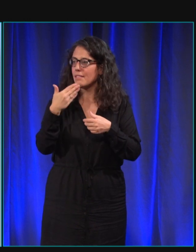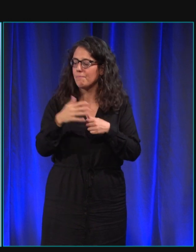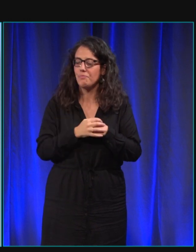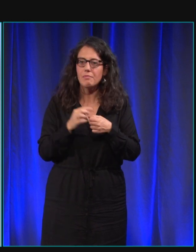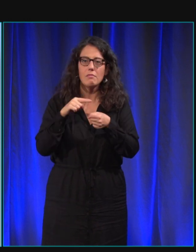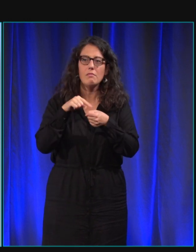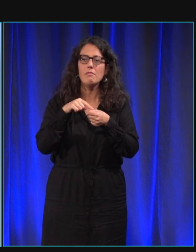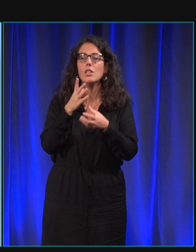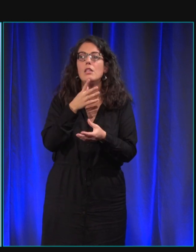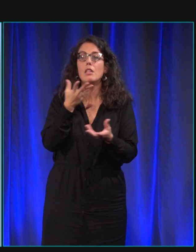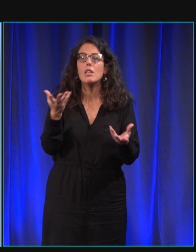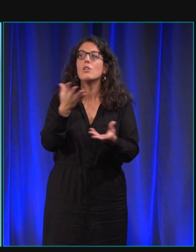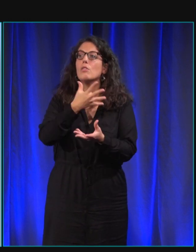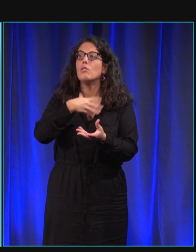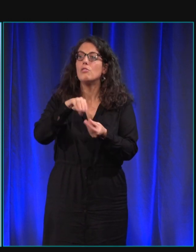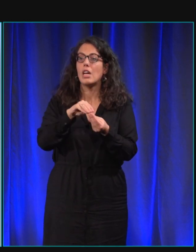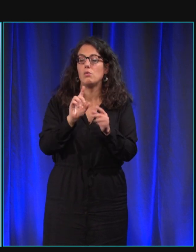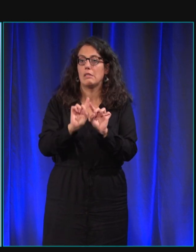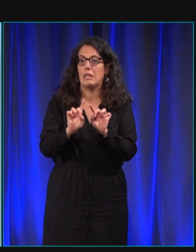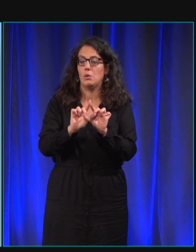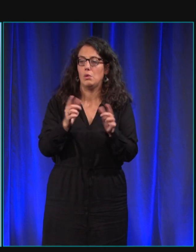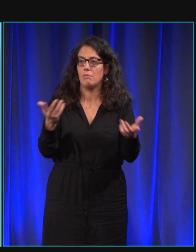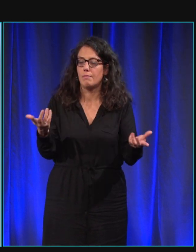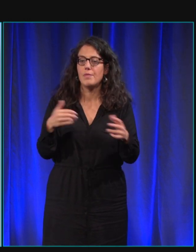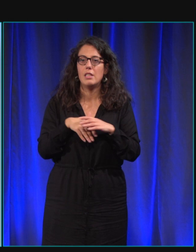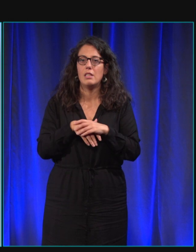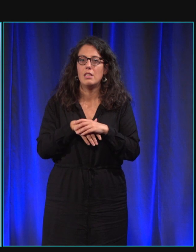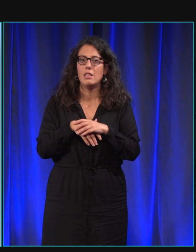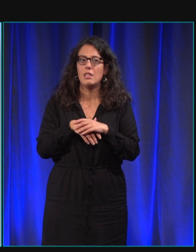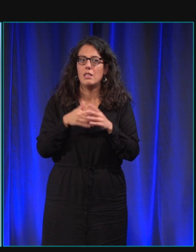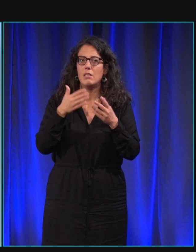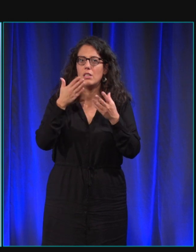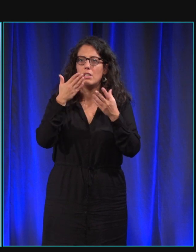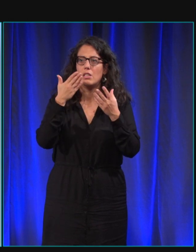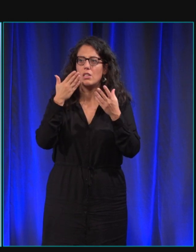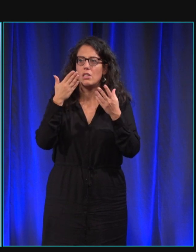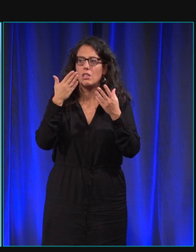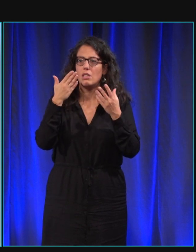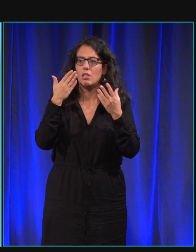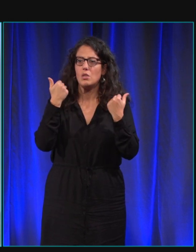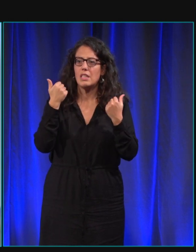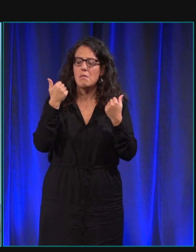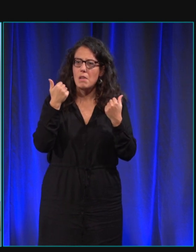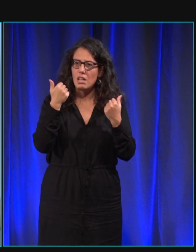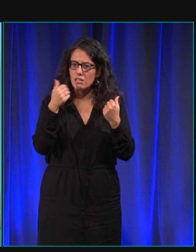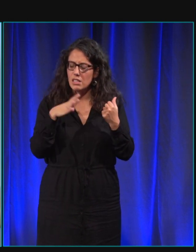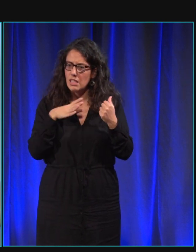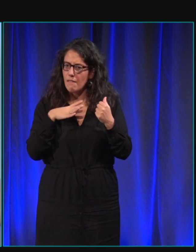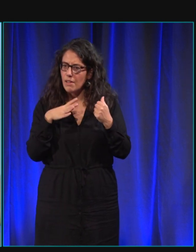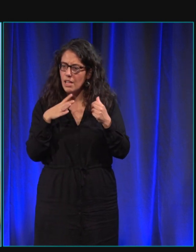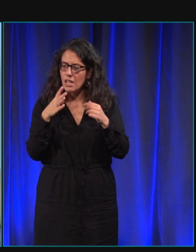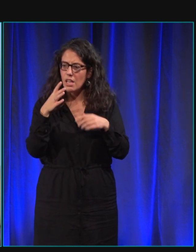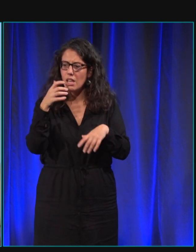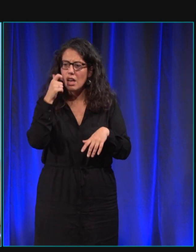j'ajouterais juste une chose parce que je ne sais pas à ma connaissance il n'y avait pas ni chez les chiens ni chez les chiens guides de lignées spécifiques